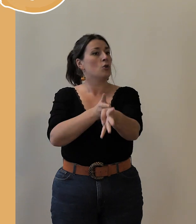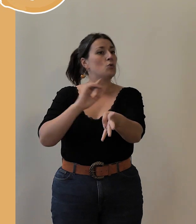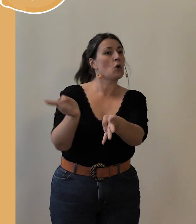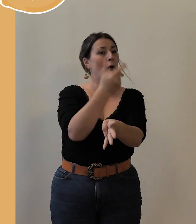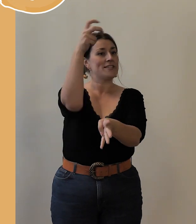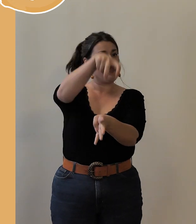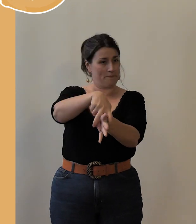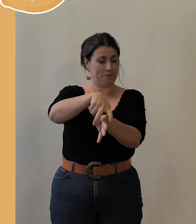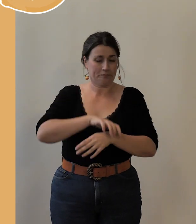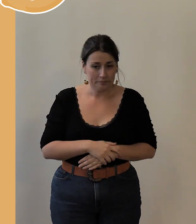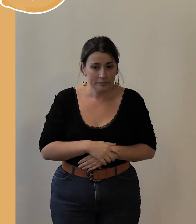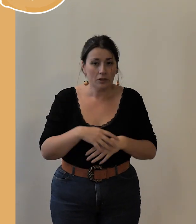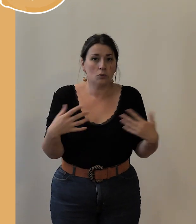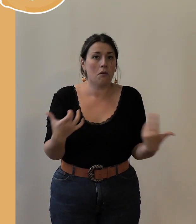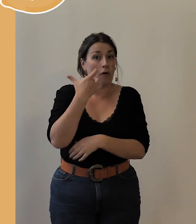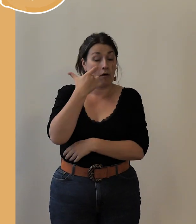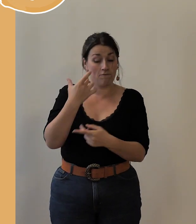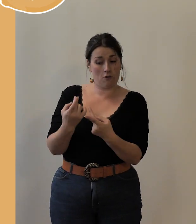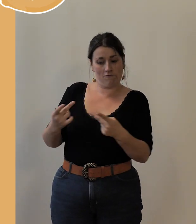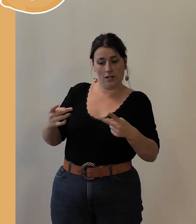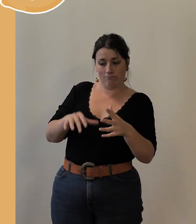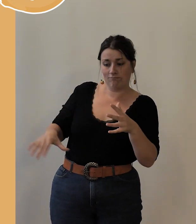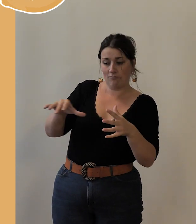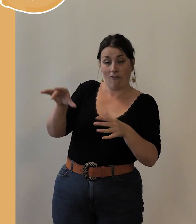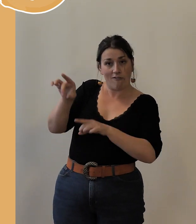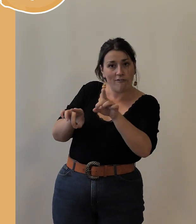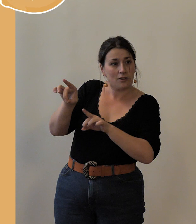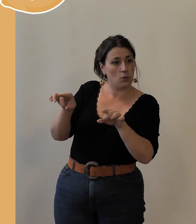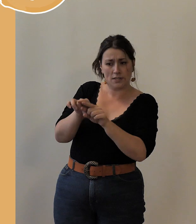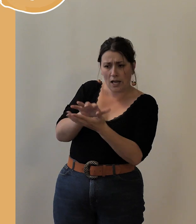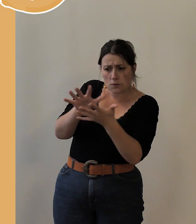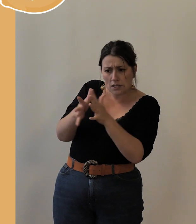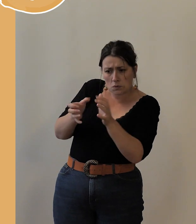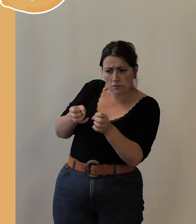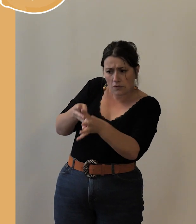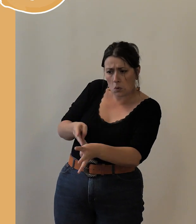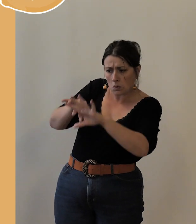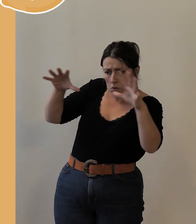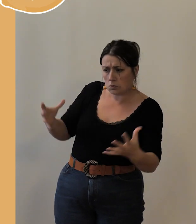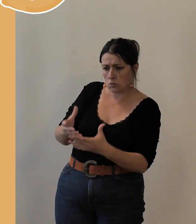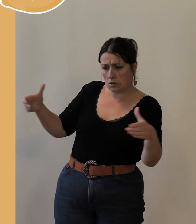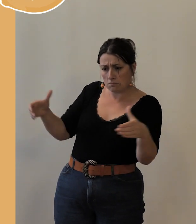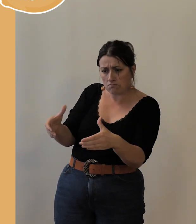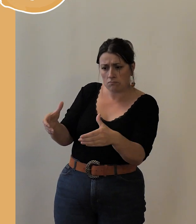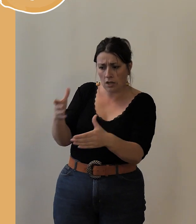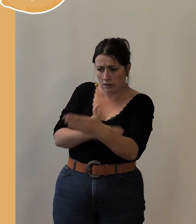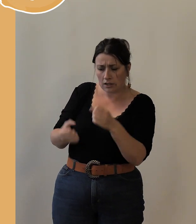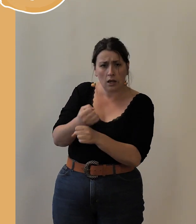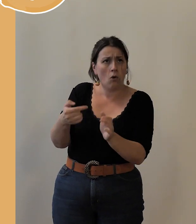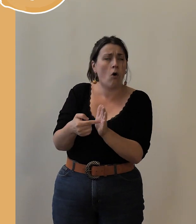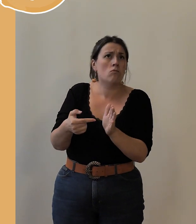était une ville de constructeurs de vélo, de fêtes de vélo, d'associations cyclistes. Ça se passe entre, on va dire, fin 19e et puis